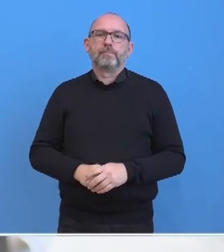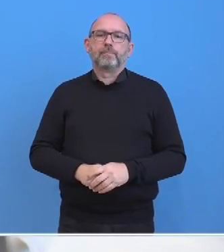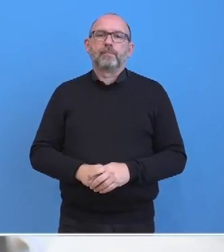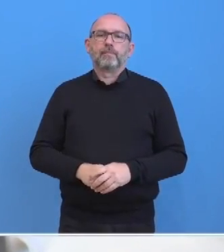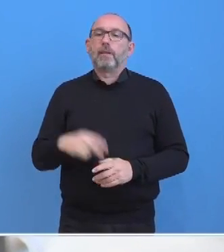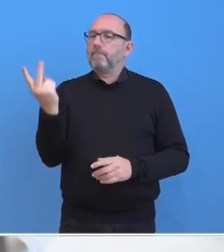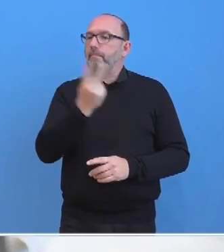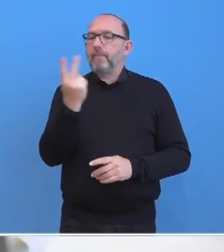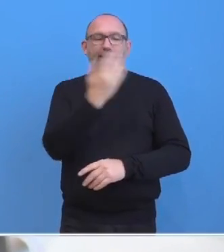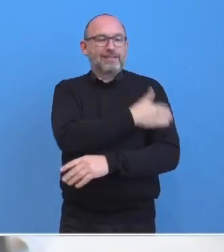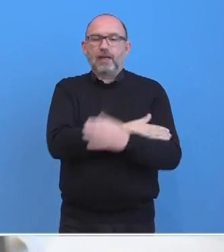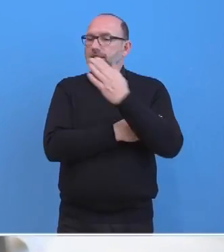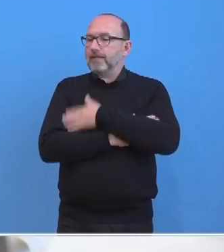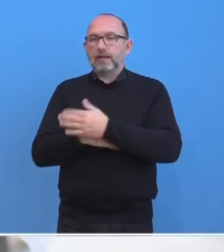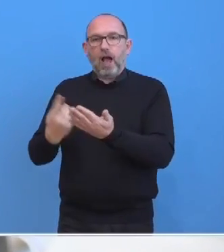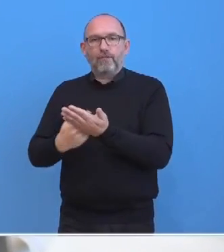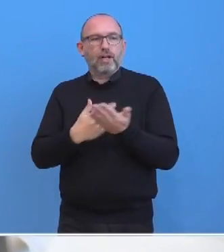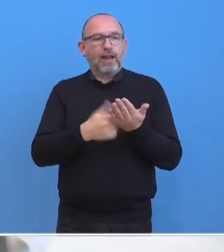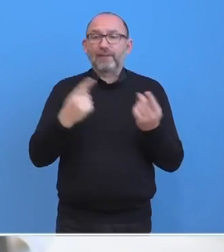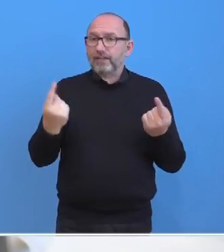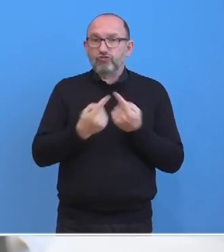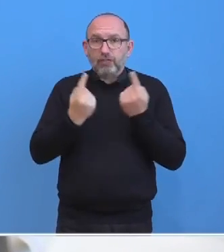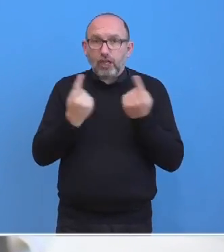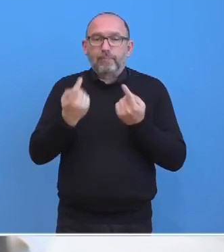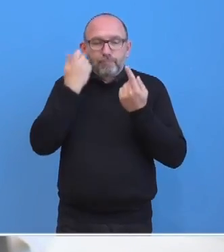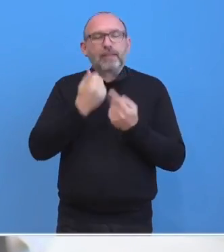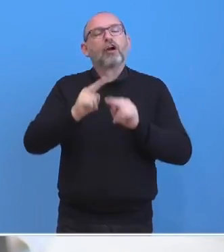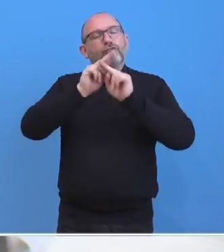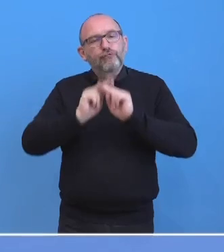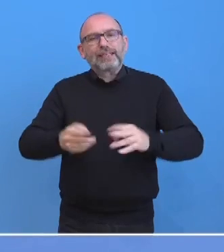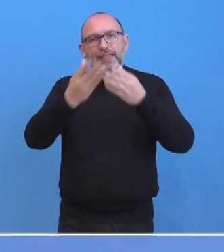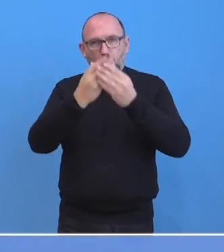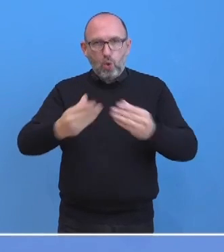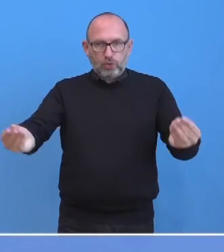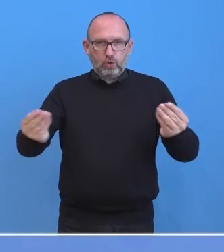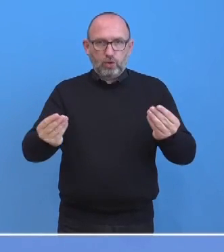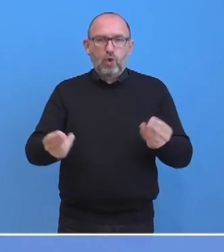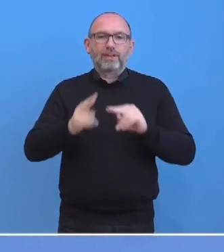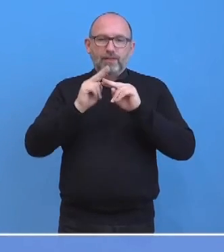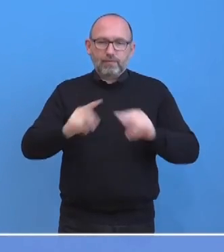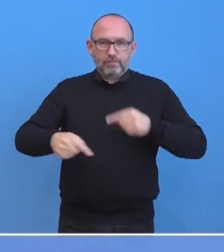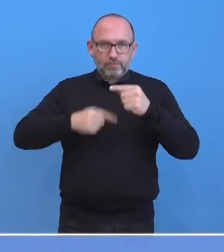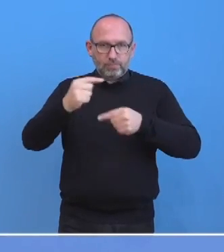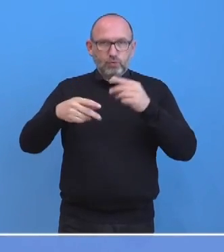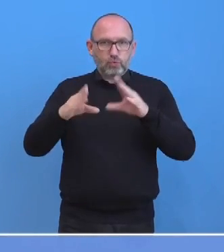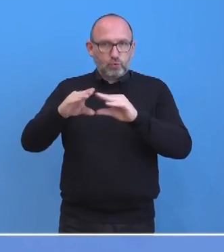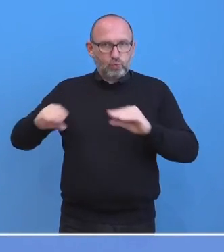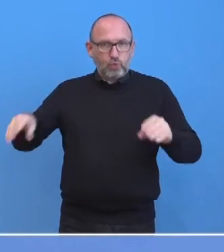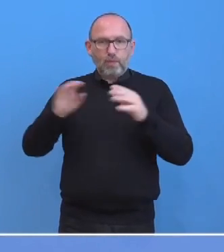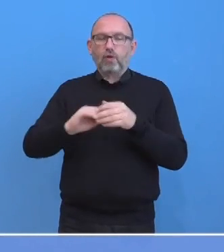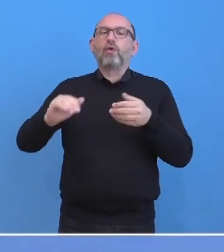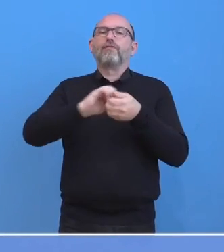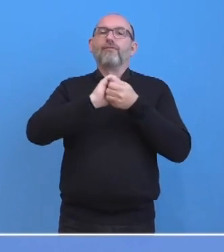Seiten auffordern, ihre Streitigkeiten friedlich zu lösen und sich im Friedensprozess zu zypern, unter der Ägide der Vereinten